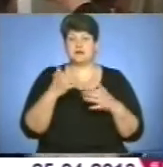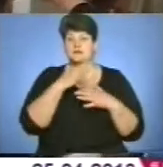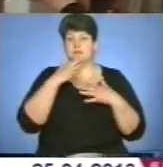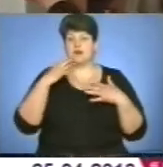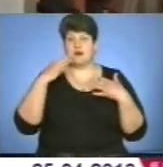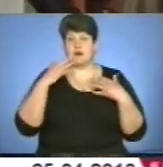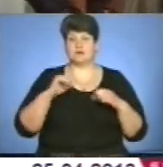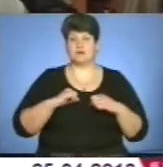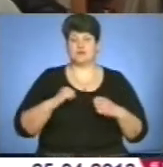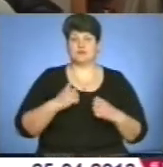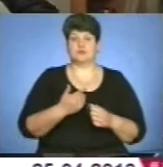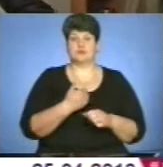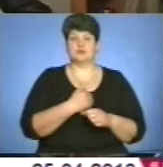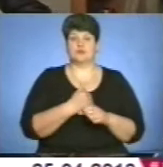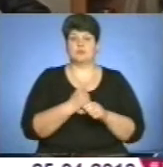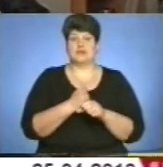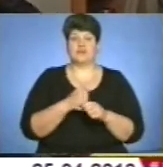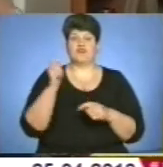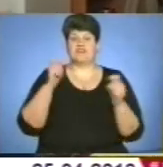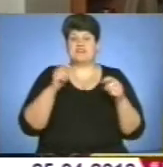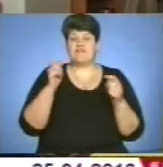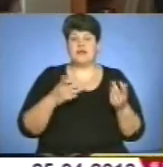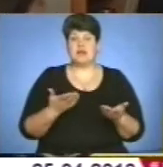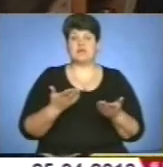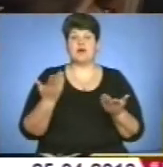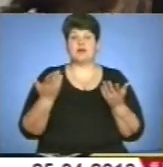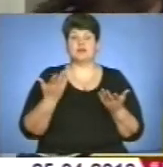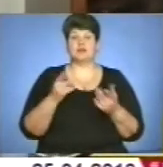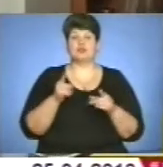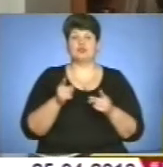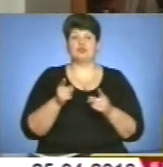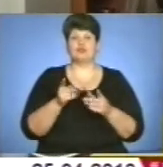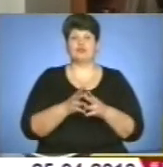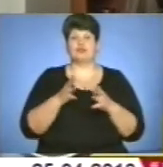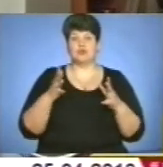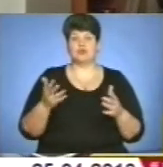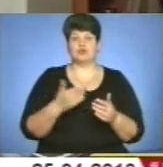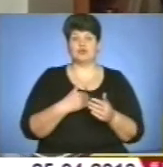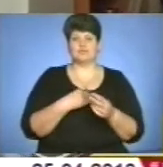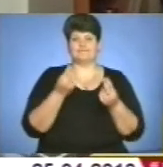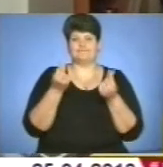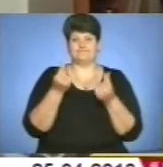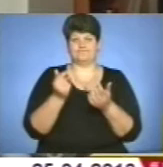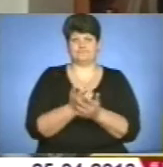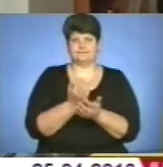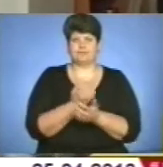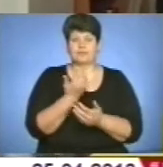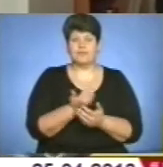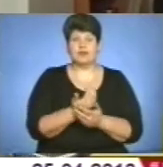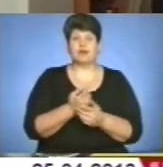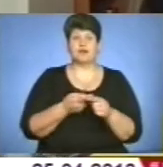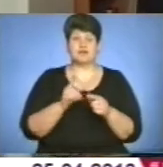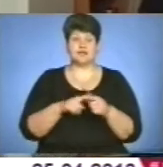намагаються зробити фестивалів, але чомусь в більшості десь їх намагаються комерціоналізувати. Цей